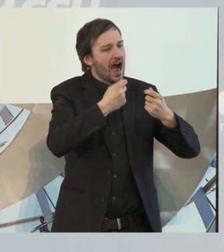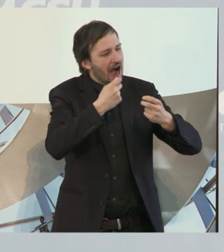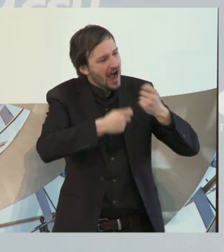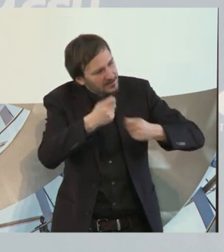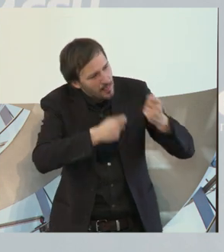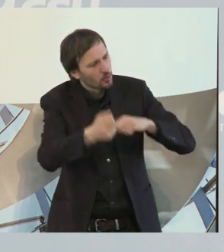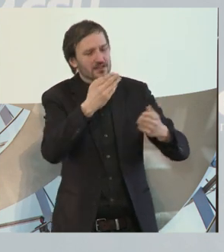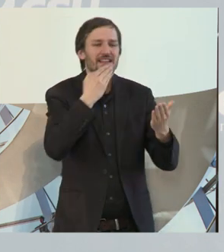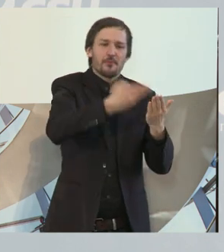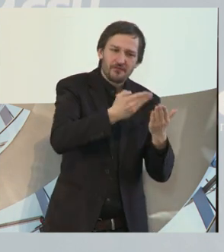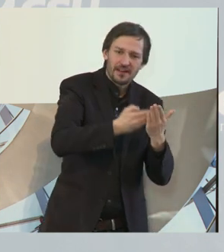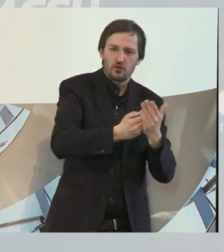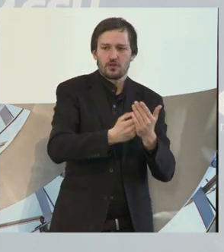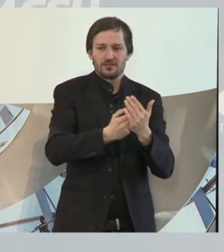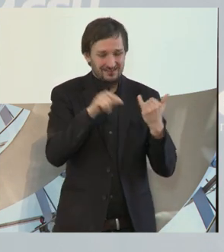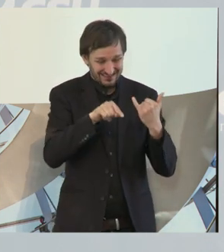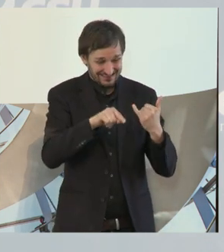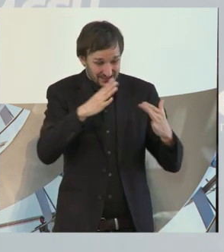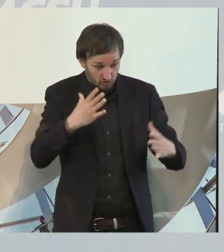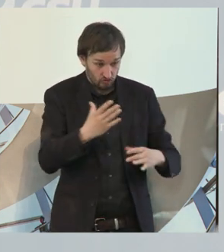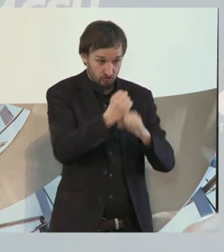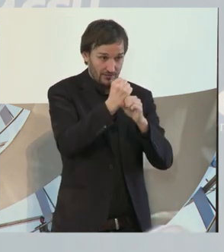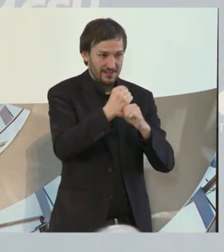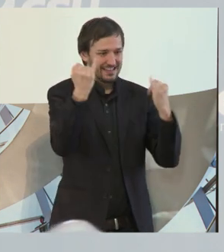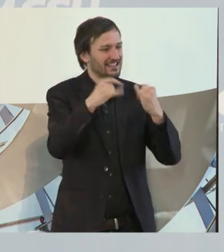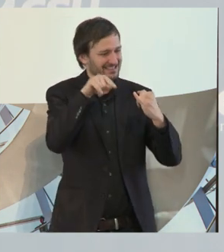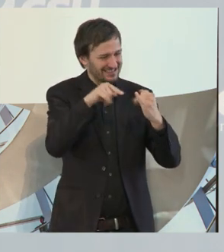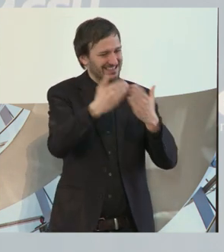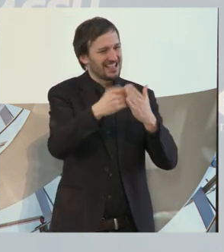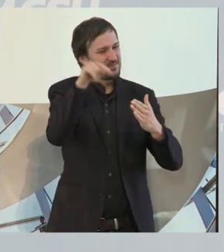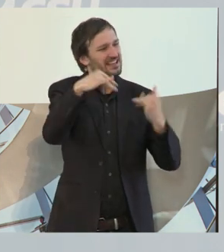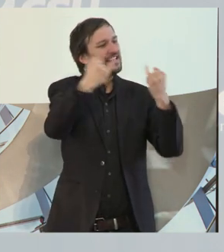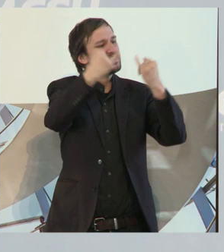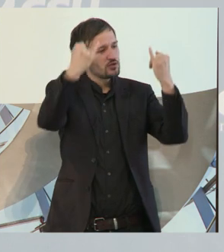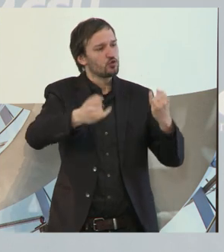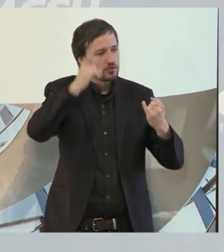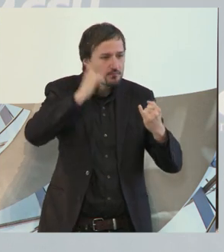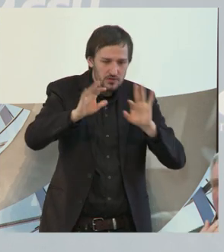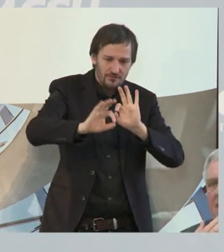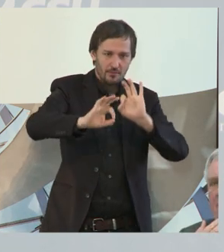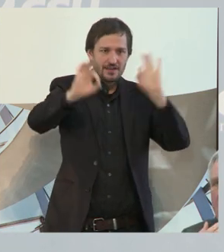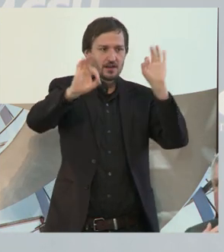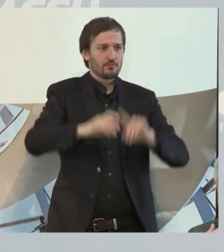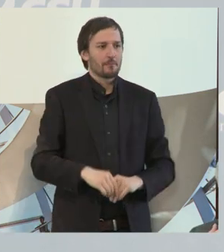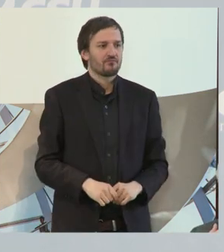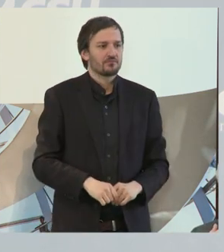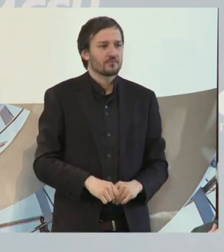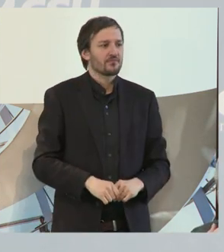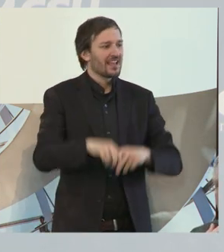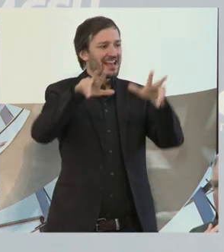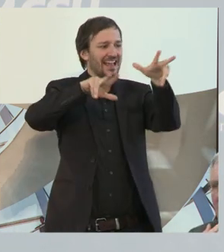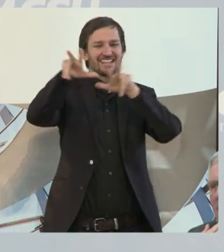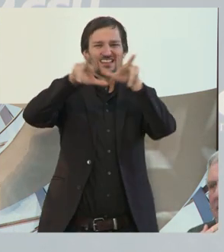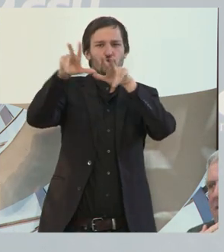so möglich war und so erreicht wurde mit Verbesserungen dieser Institution, nämlich weniger nah an der Regierung,